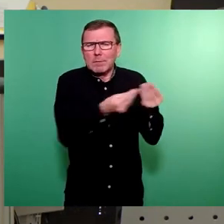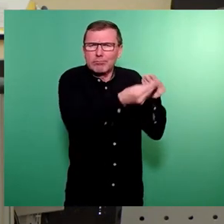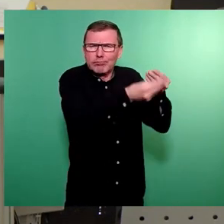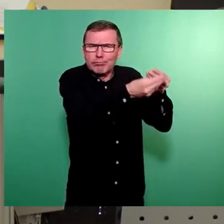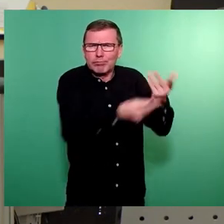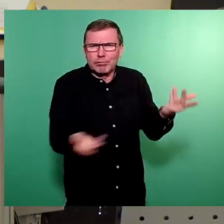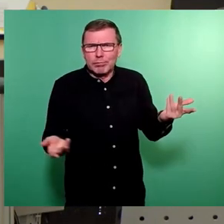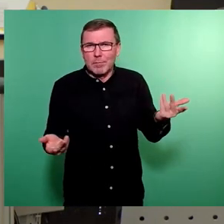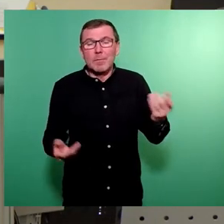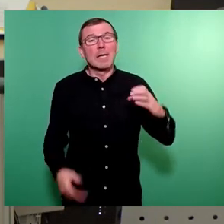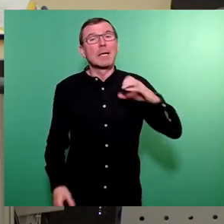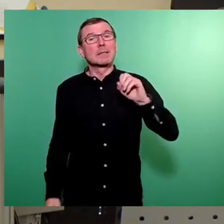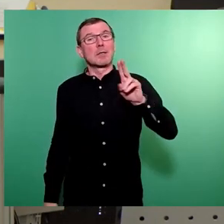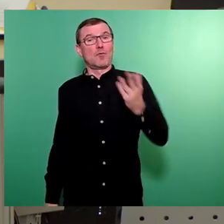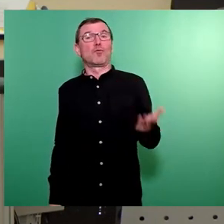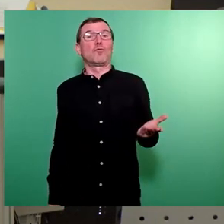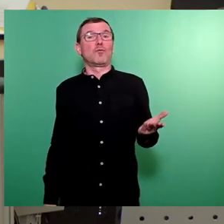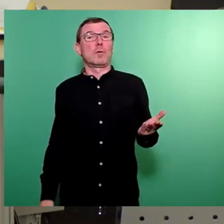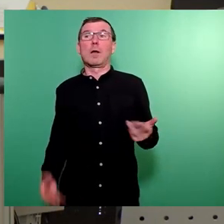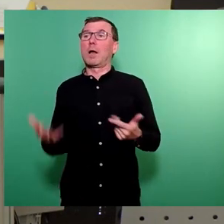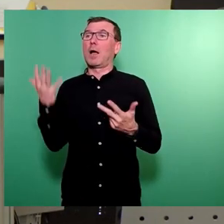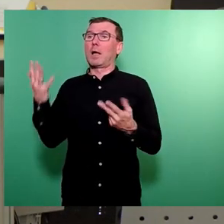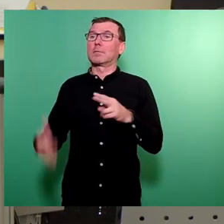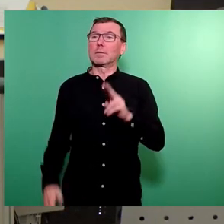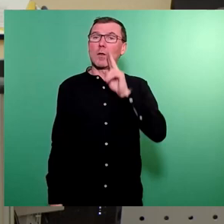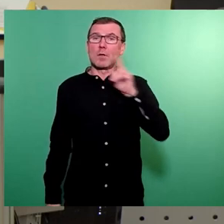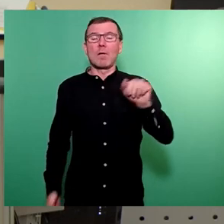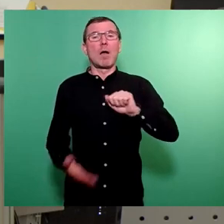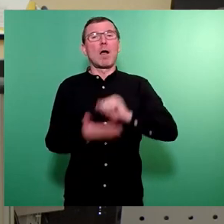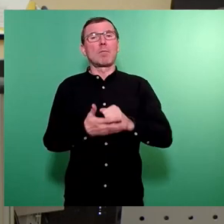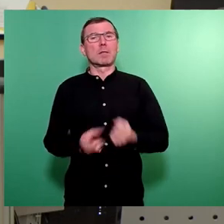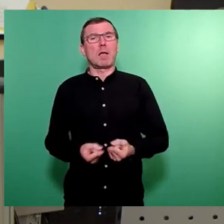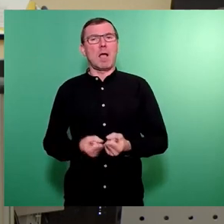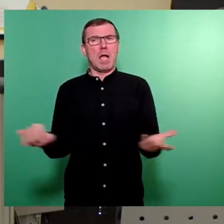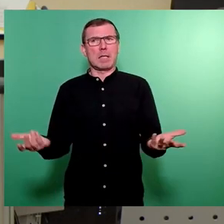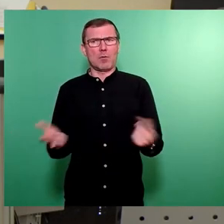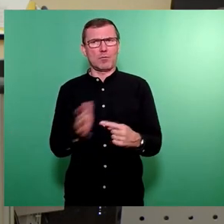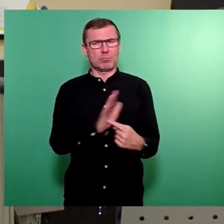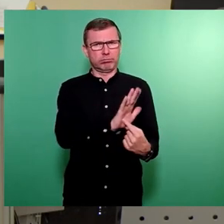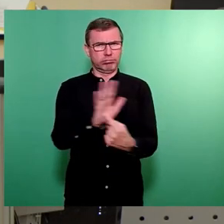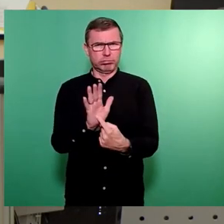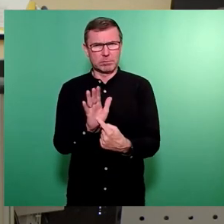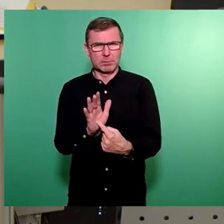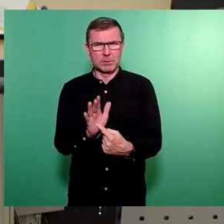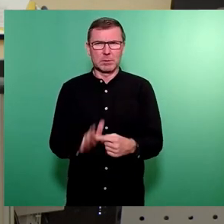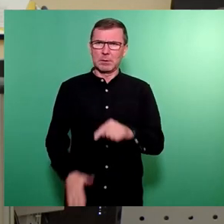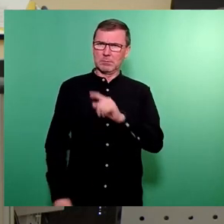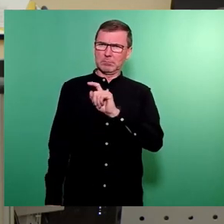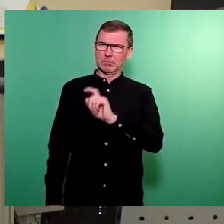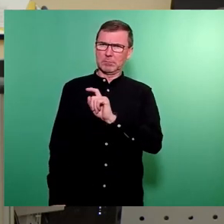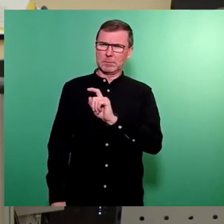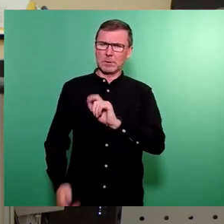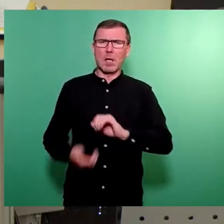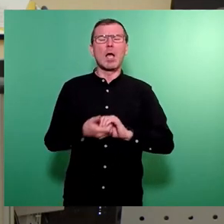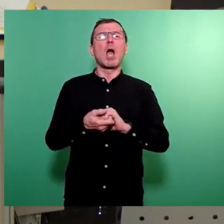Obwohl die CDU mit 28.11. eine Presseerklärung herausgegeben hat, dass sie die Koalition